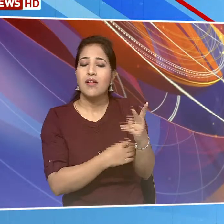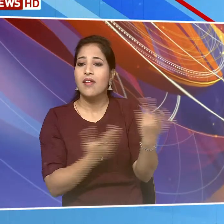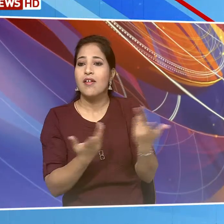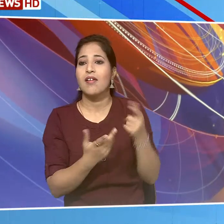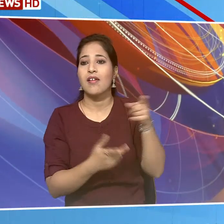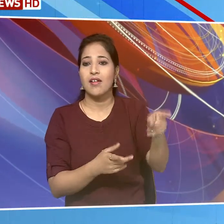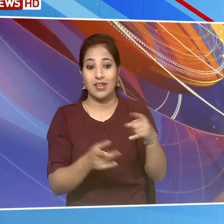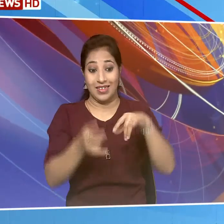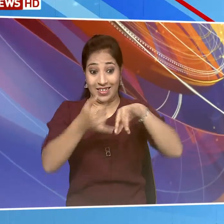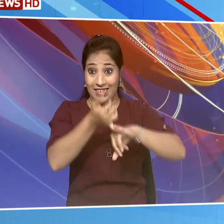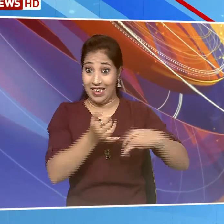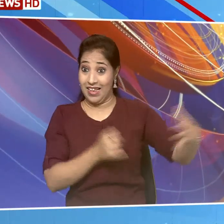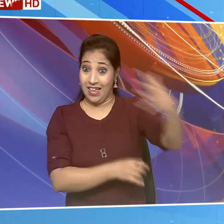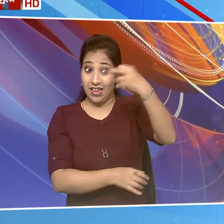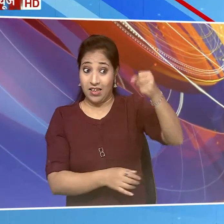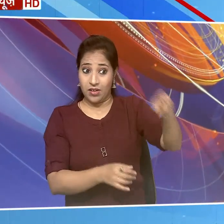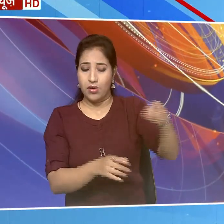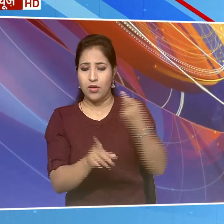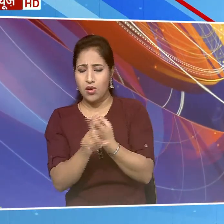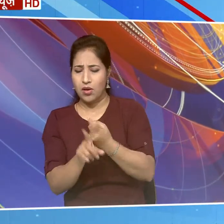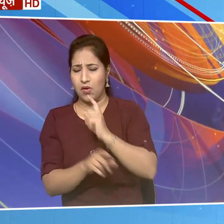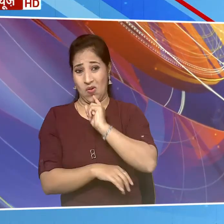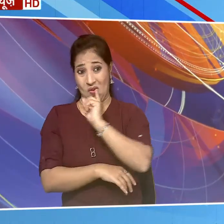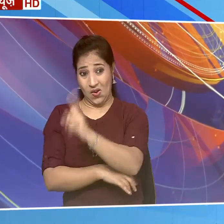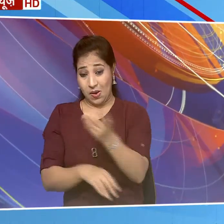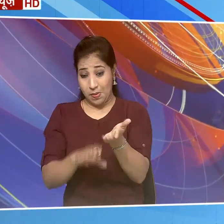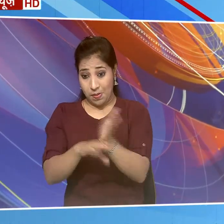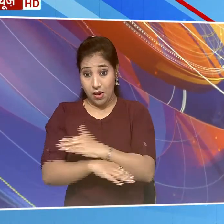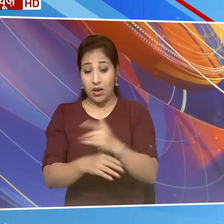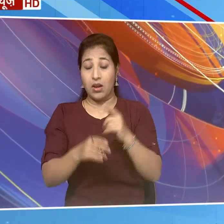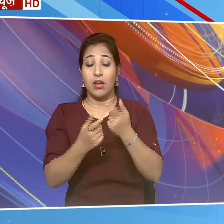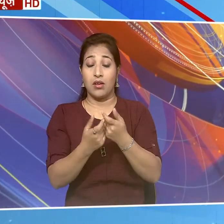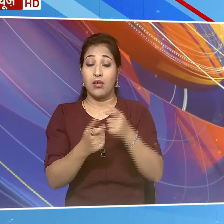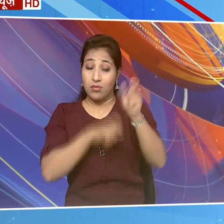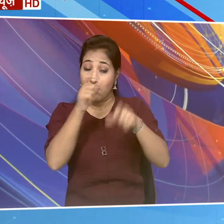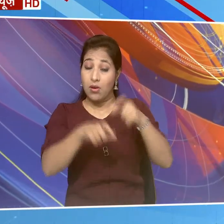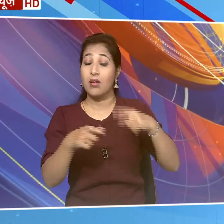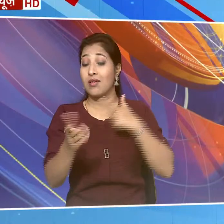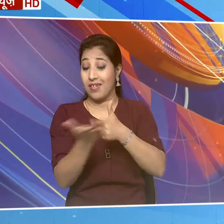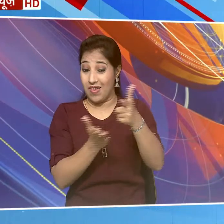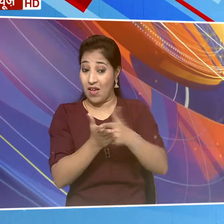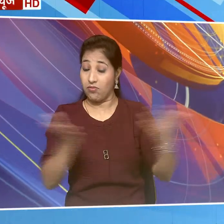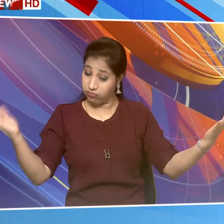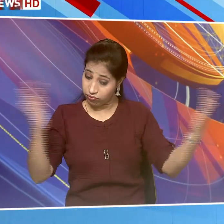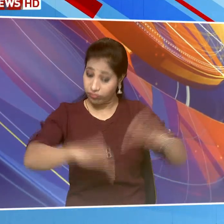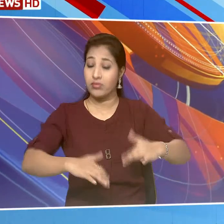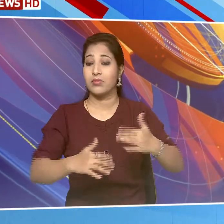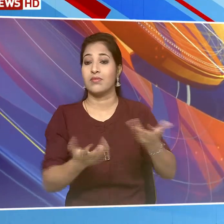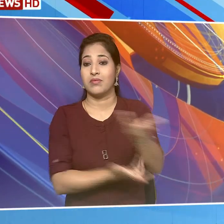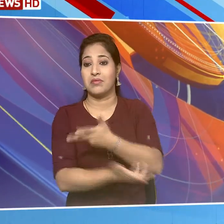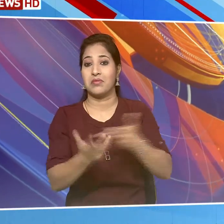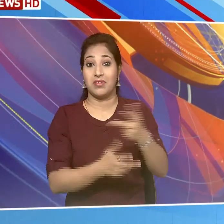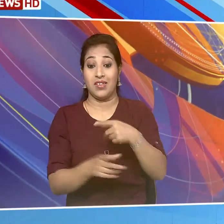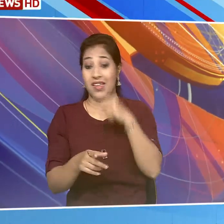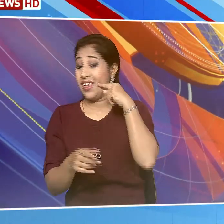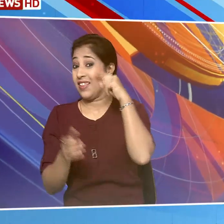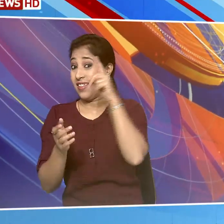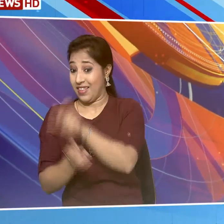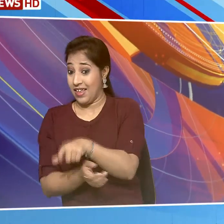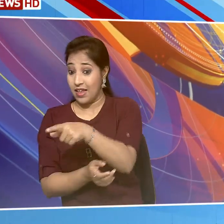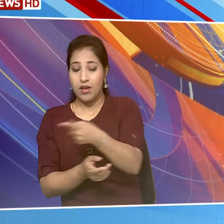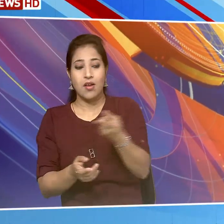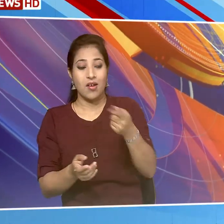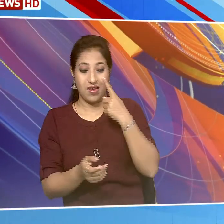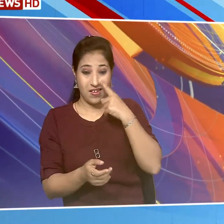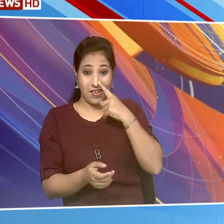को मिलेगा कि सरपंच ने कीरती पर फैसला सुनाने के लिए पंचायत की बैठक बुलाई है इधर इंद्रेश ने कीरती के पिता महेंदर